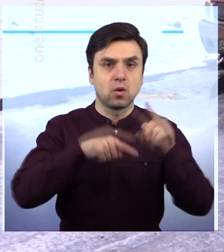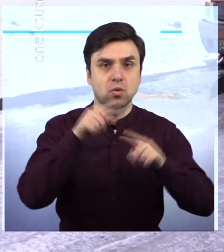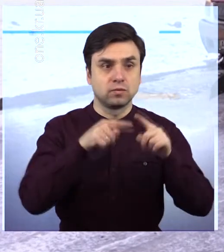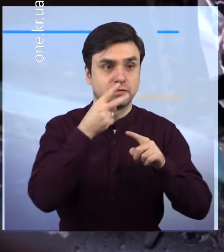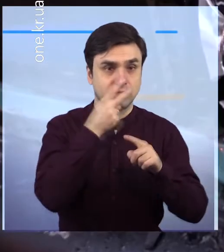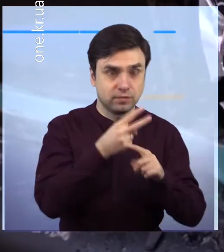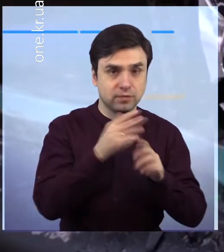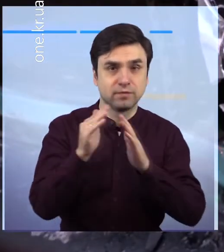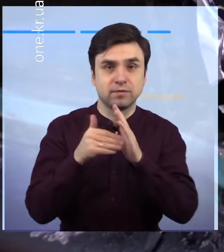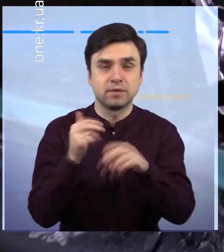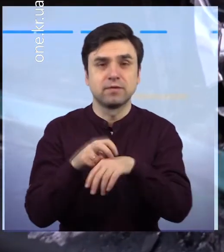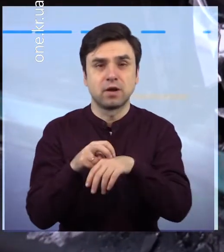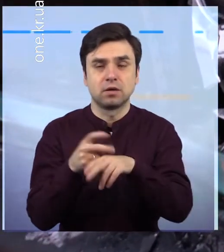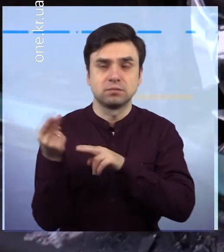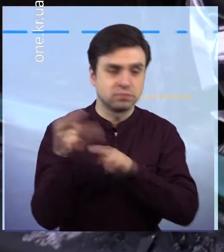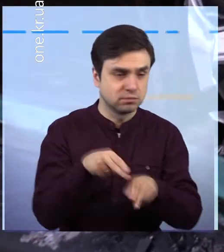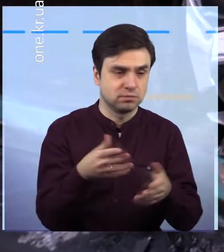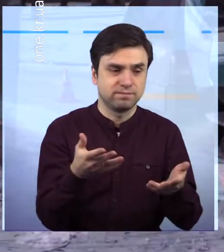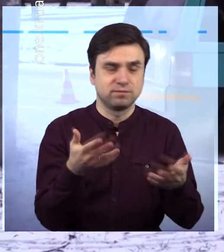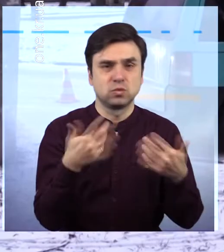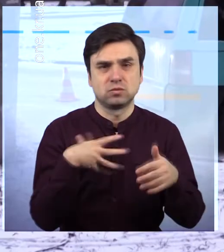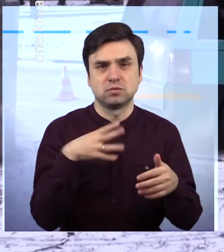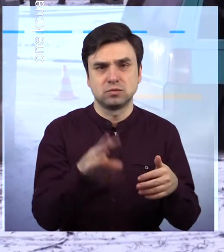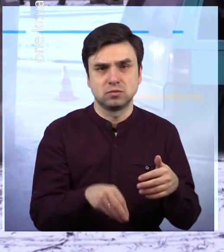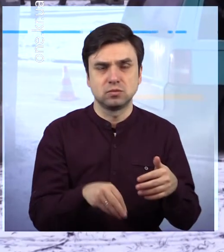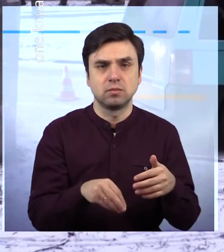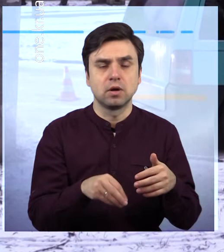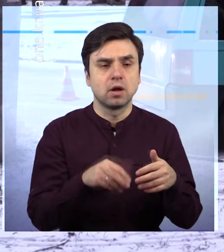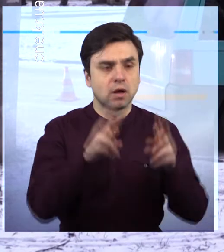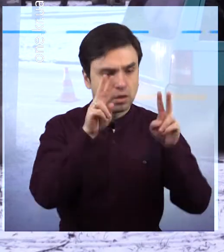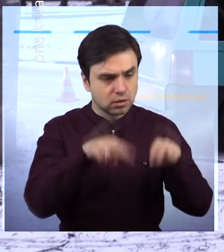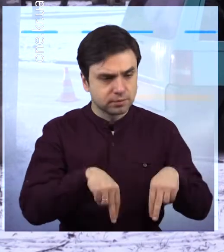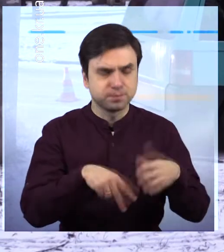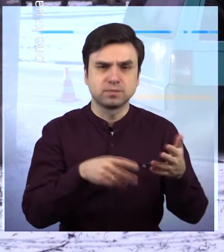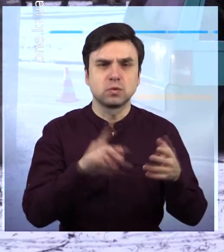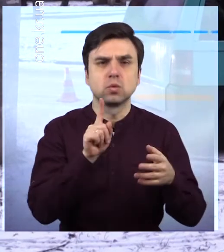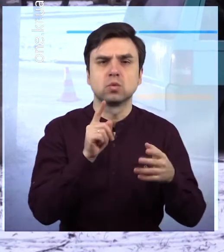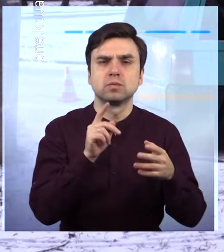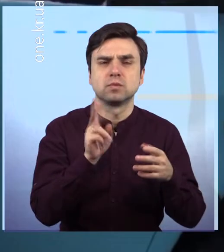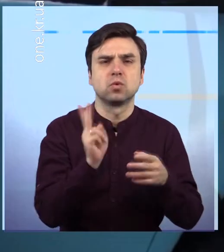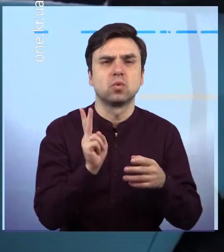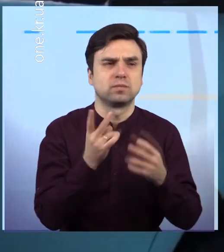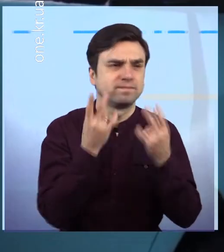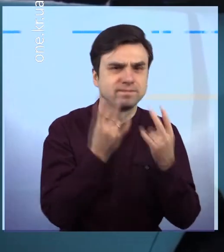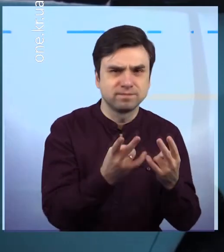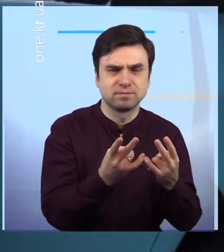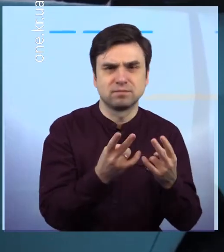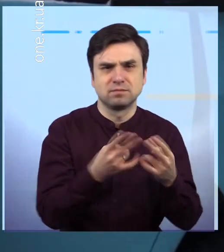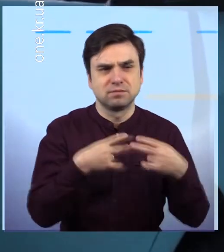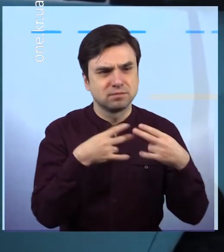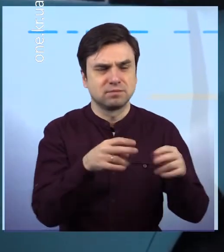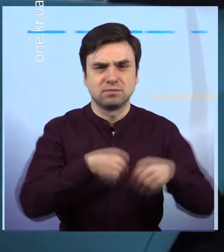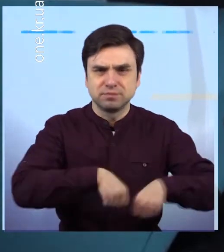автівку занесло на слизькій дорозі, через що вона і вдарила газель швидкої допомоги. Від удару майже лоб в лоб у автіва